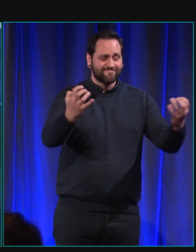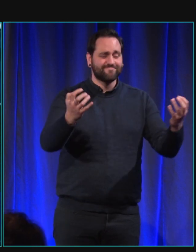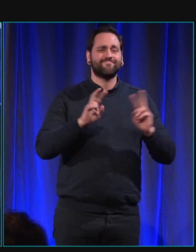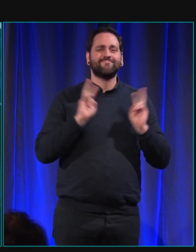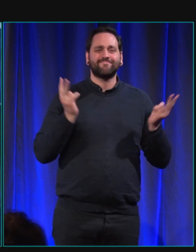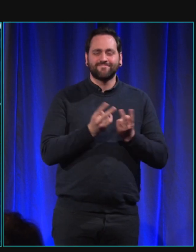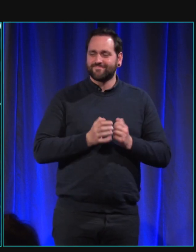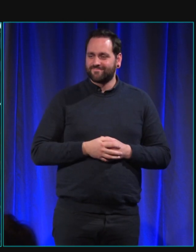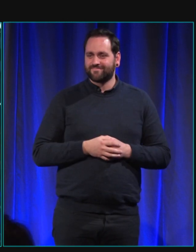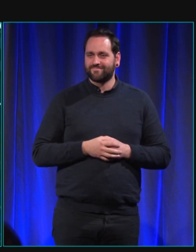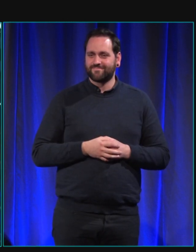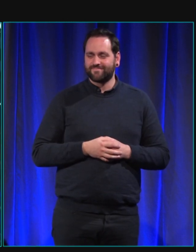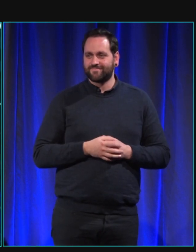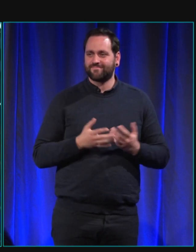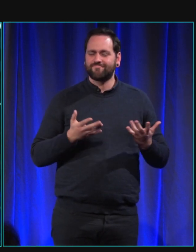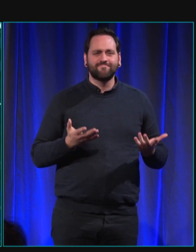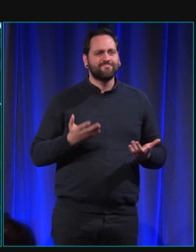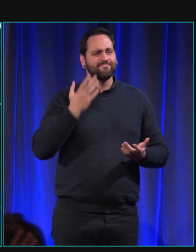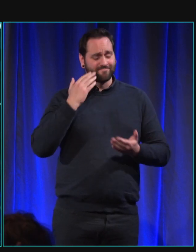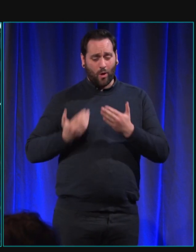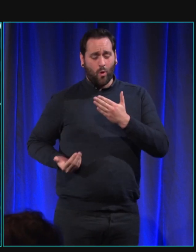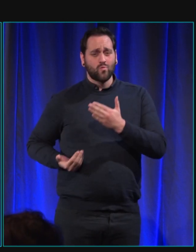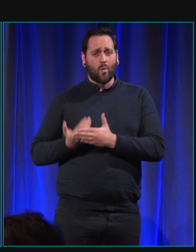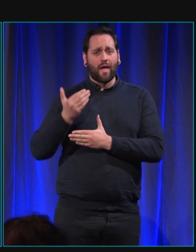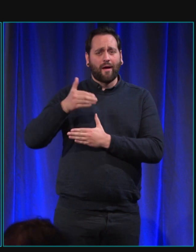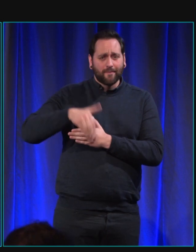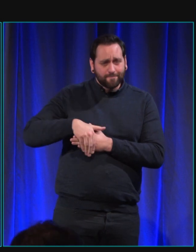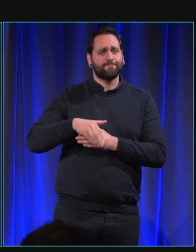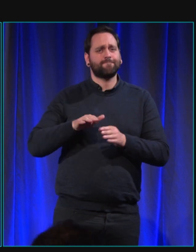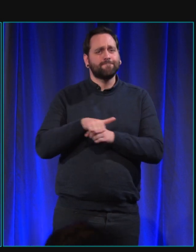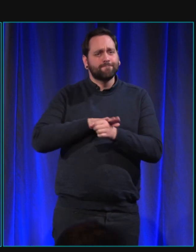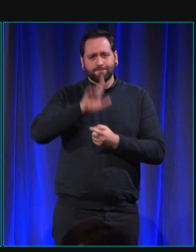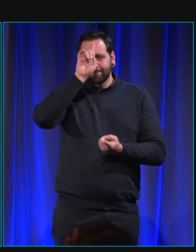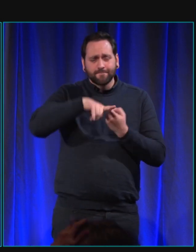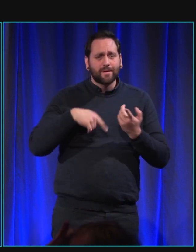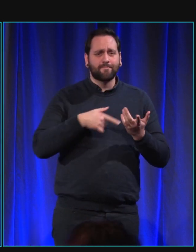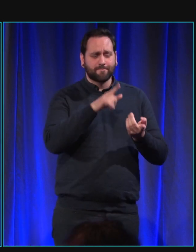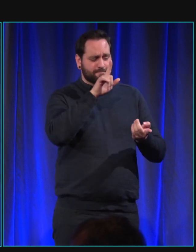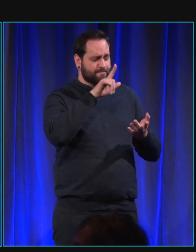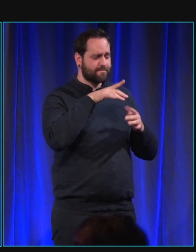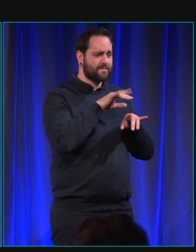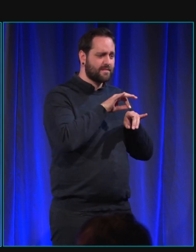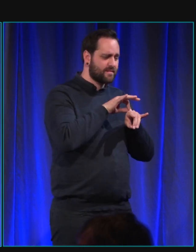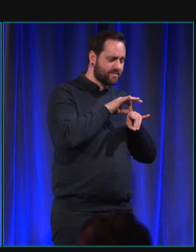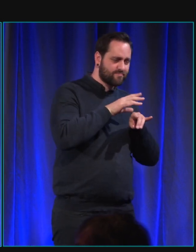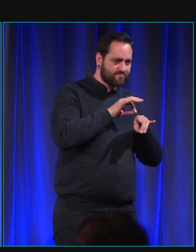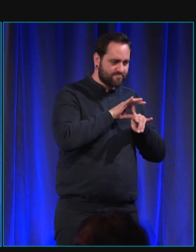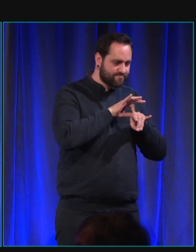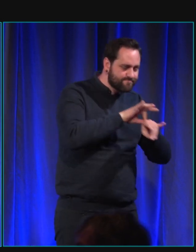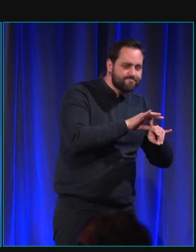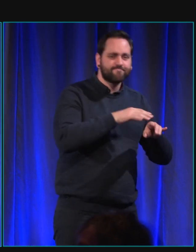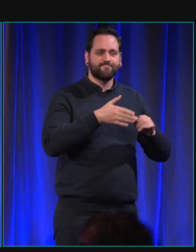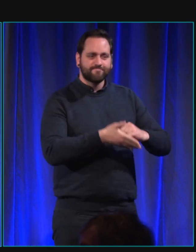clore une journée consacrée aux chiens d'assistance. Certains d'entre vous ont peut-être assisté aux démonstrations qui ont eu lieu cet après-midi.